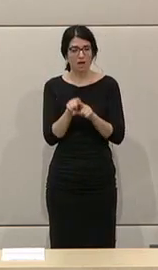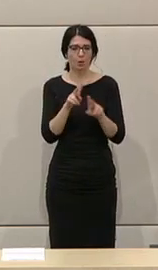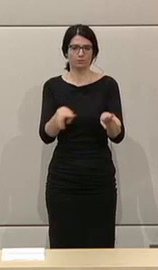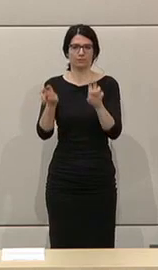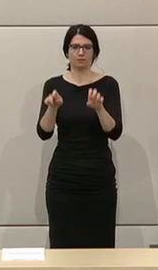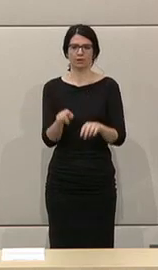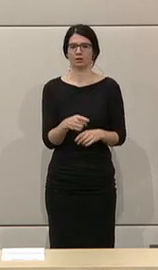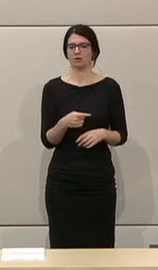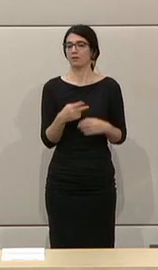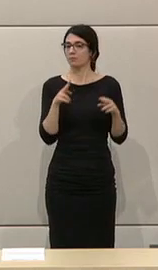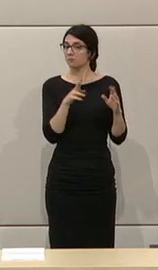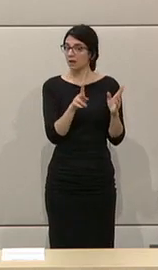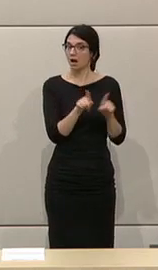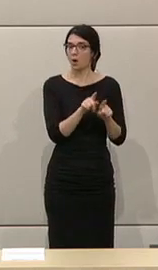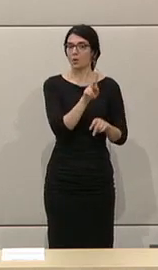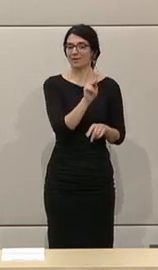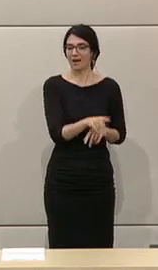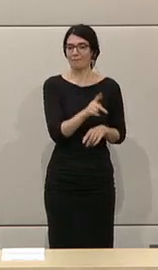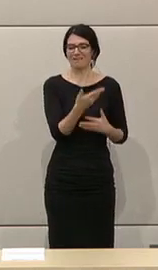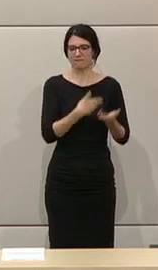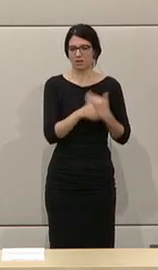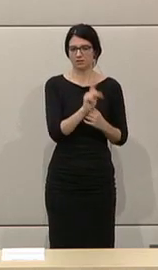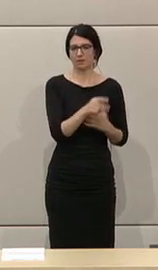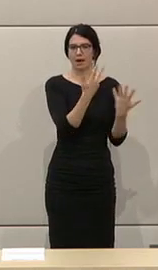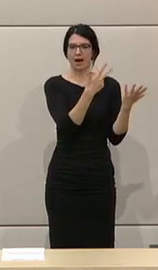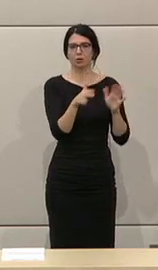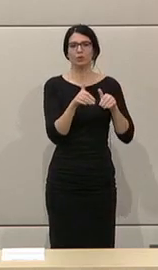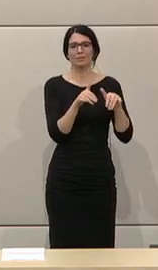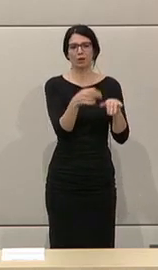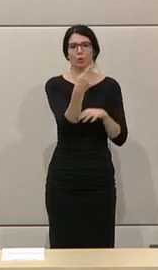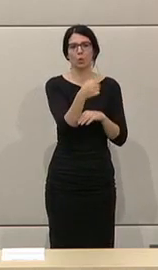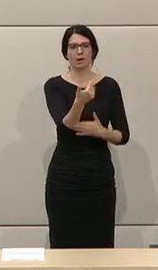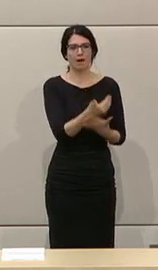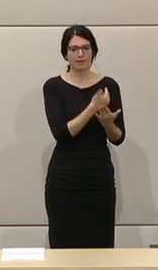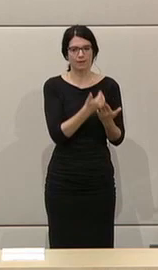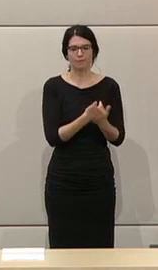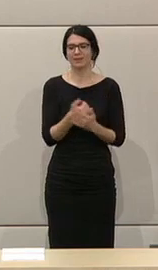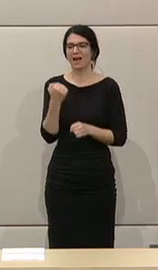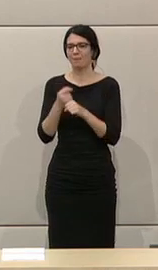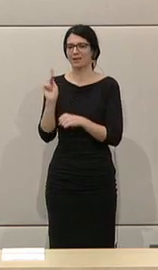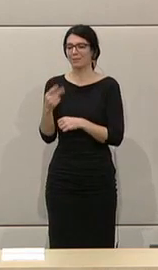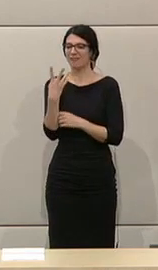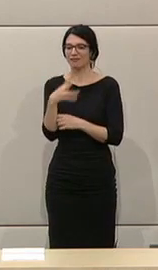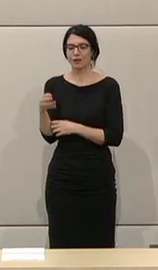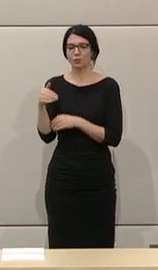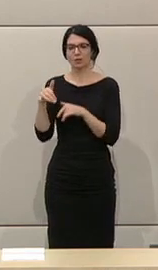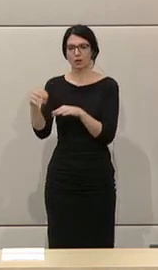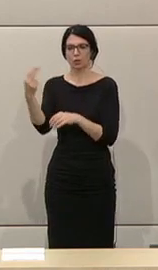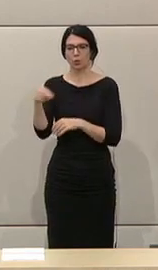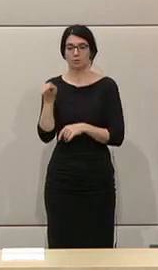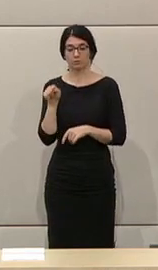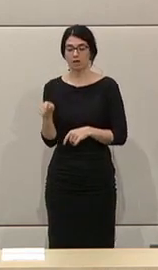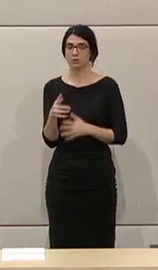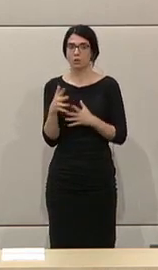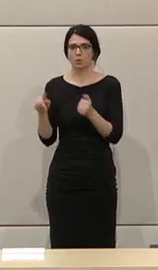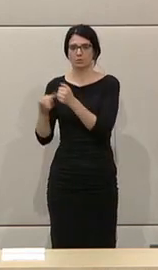die Kammern. Die Wirtschaftskammer hat 800 Millionen Euro Einnahmen im Jahr. Die Arbeiterkammer 400 Millionen. Das sind Beträge. Die sind wirklich